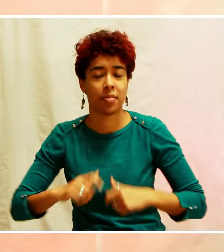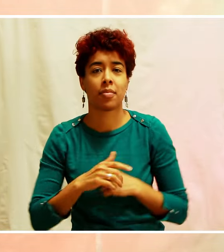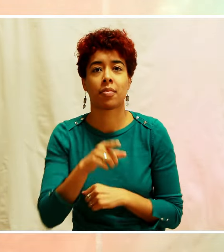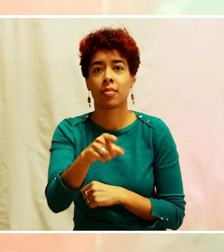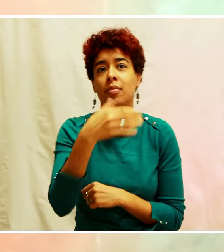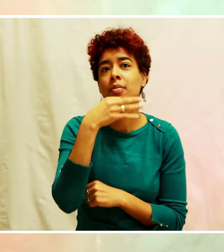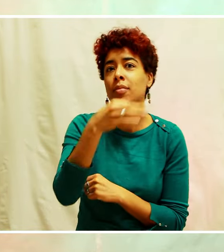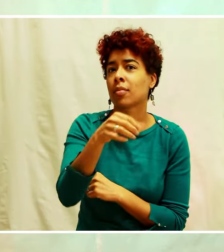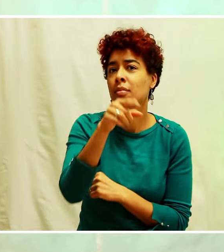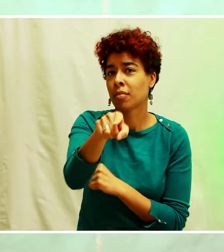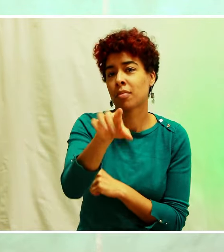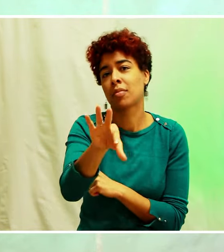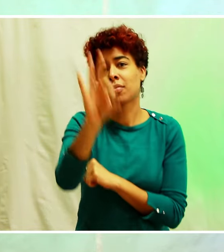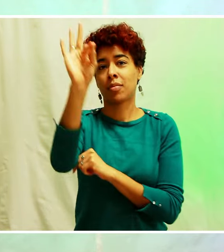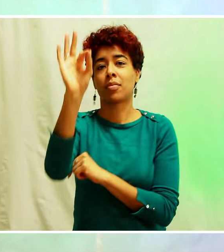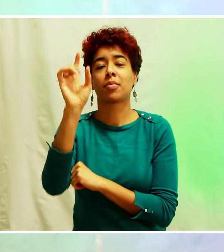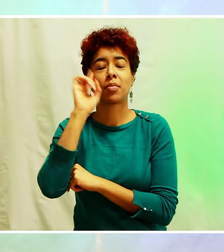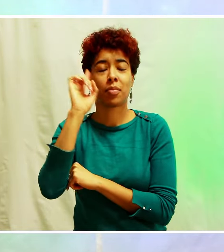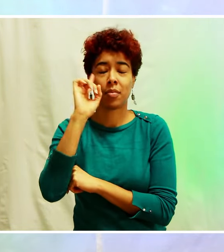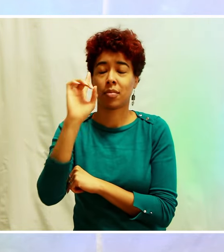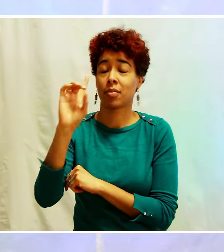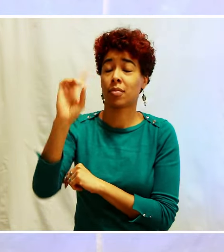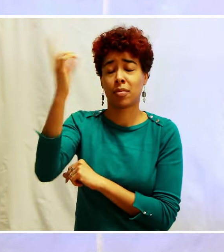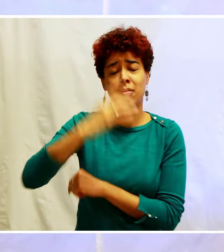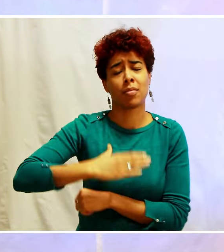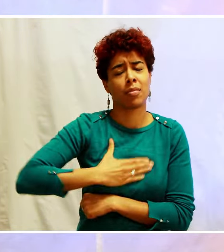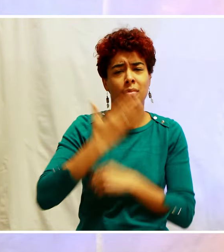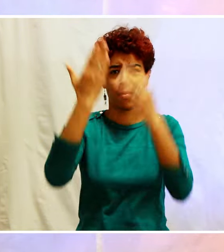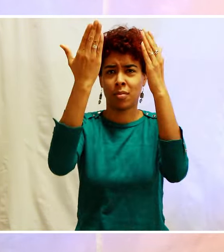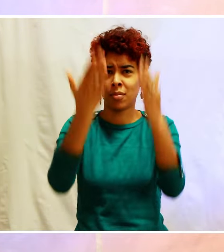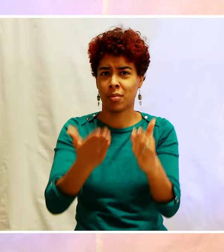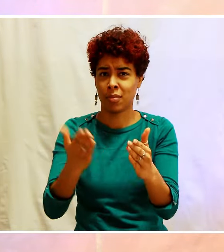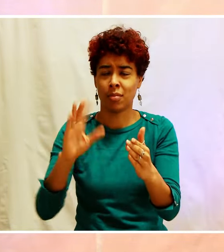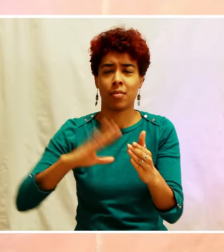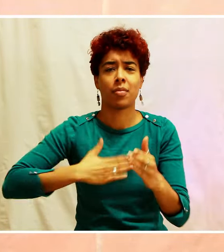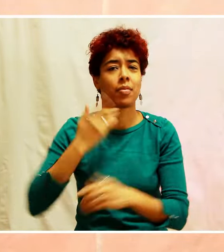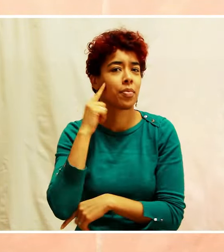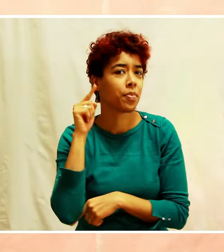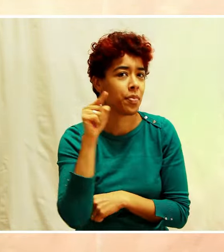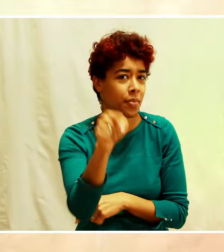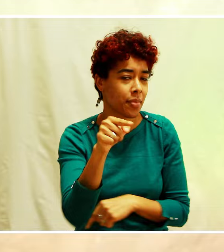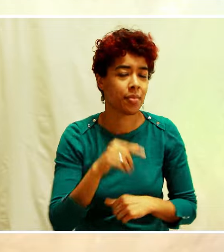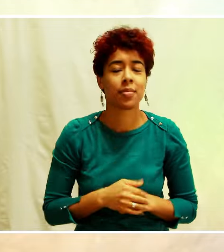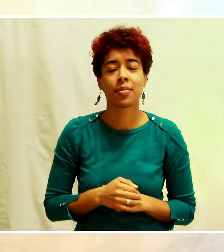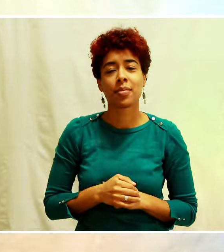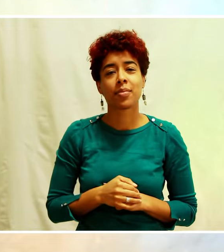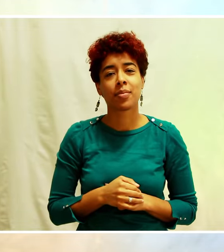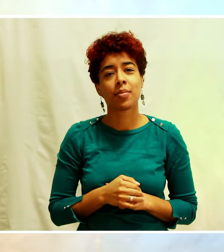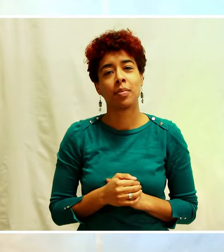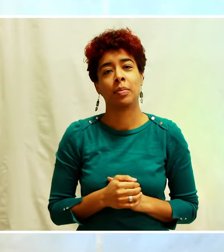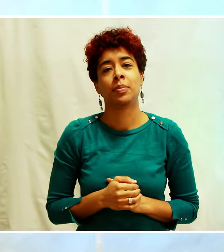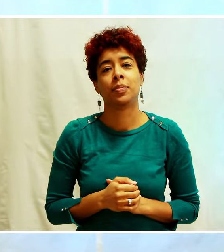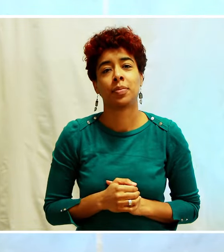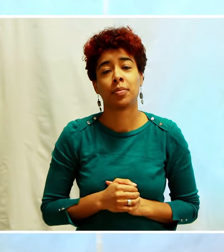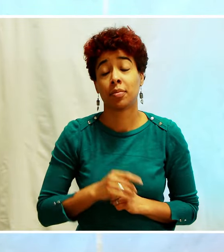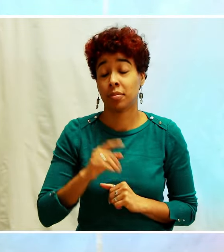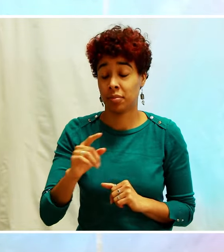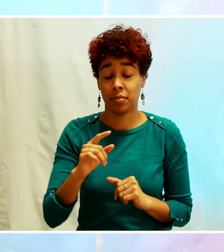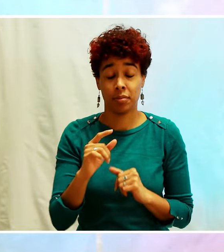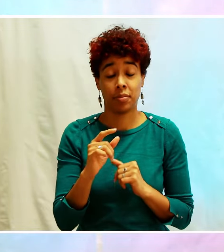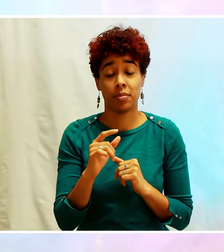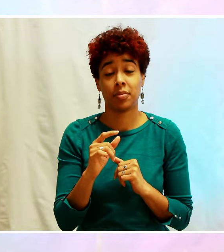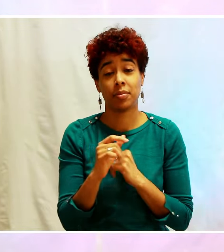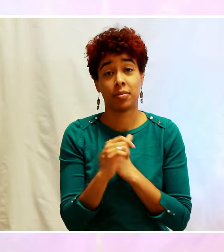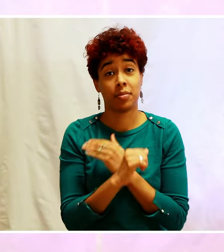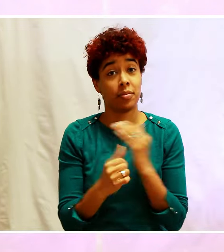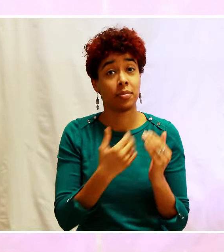'amour du Père est pour toi. Tu as été aimé de Dieu. À un tel point, nous dit les Écritures, dans Jean 3,